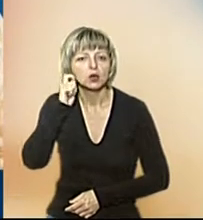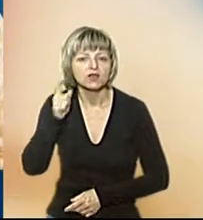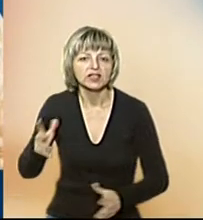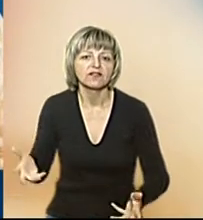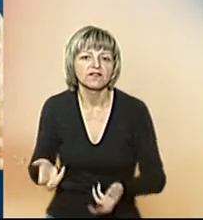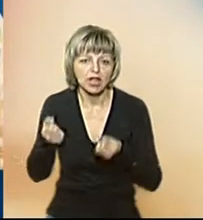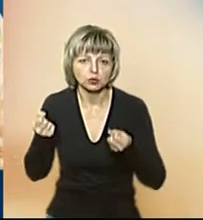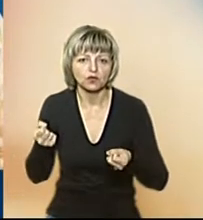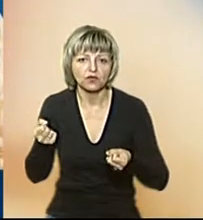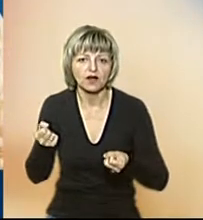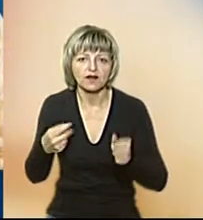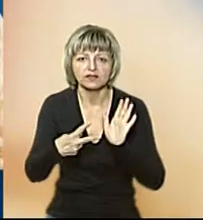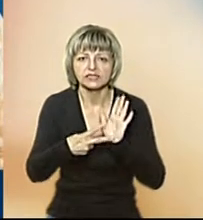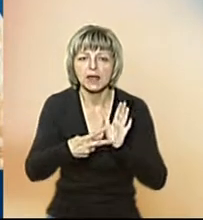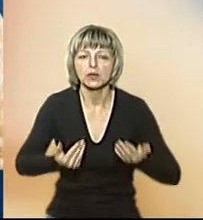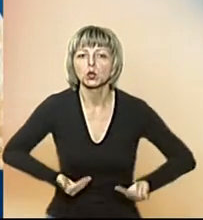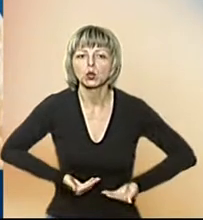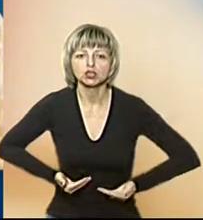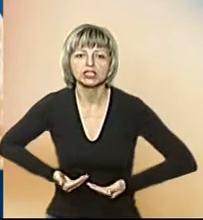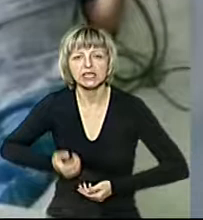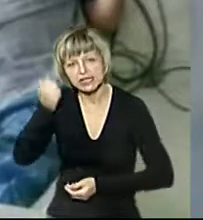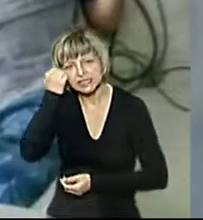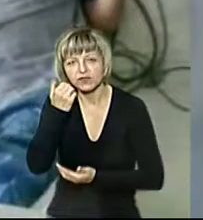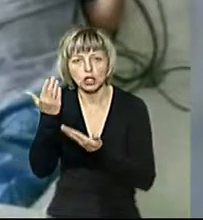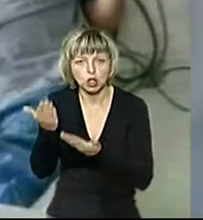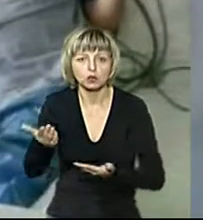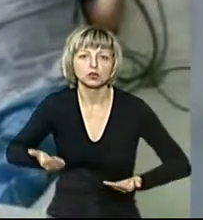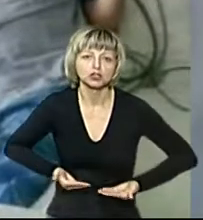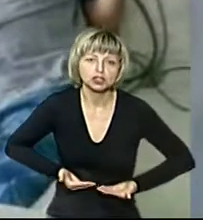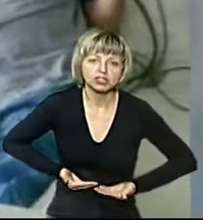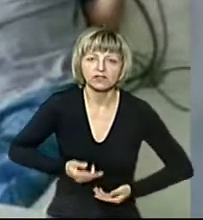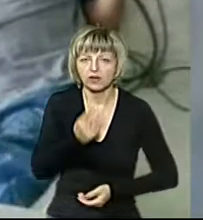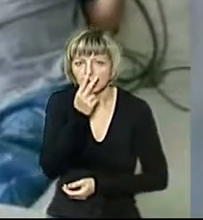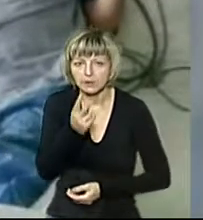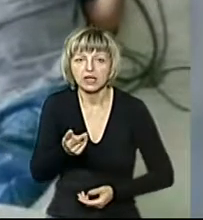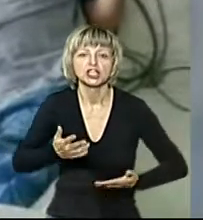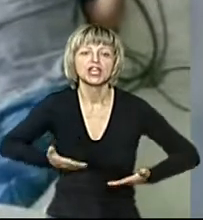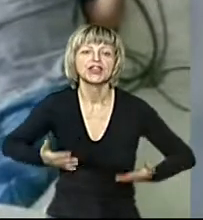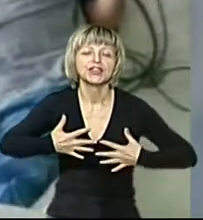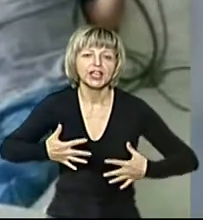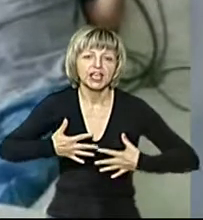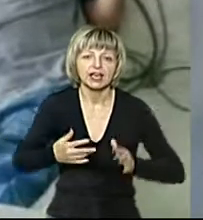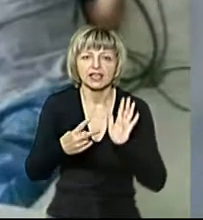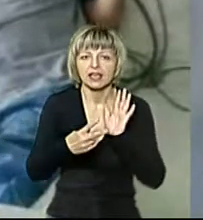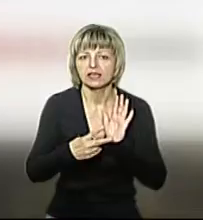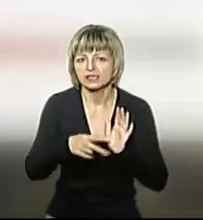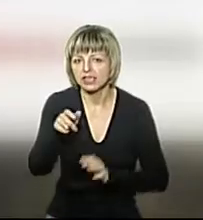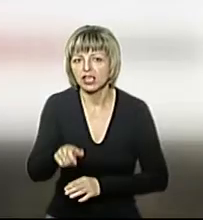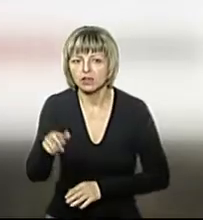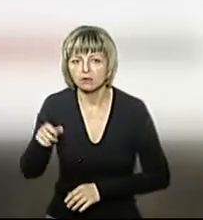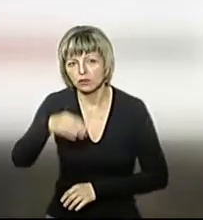врятував семеро життів. Завдяки йому живе, бачить, дихає сім людей. Його батьки проявили